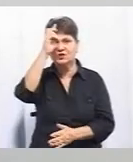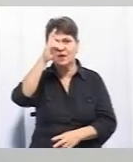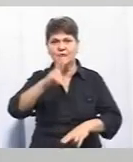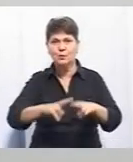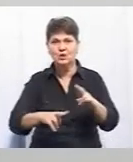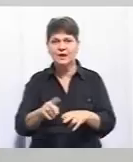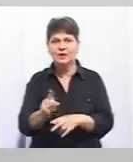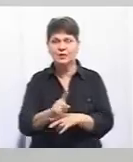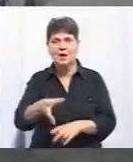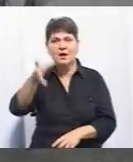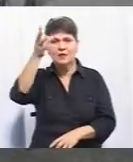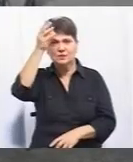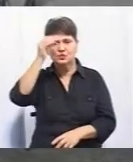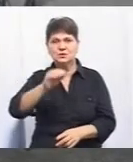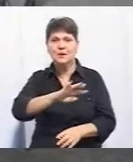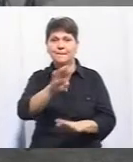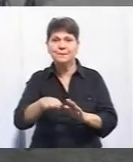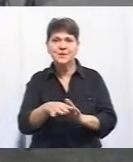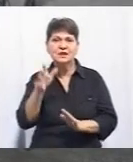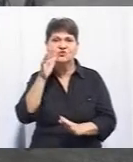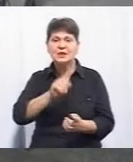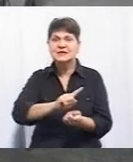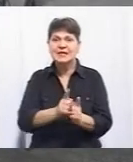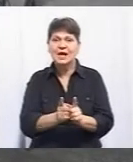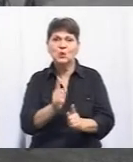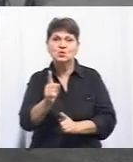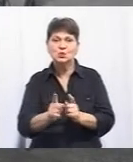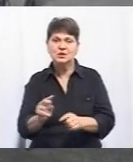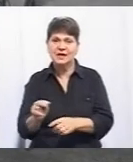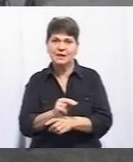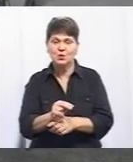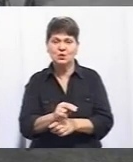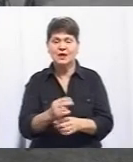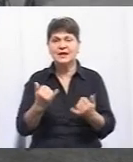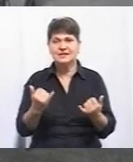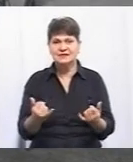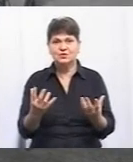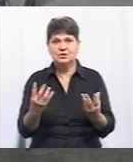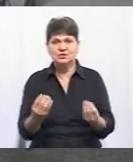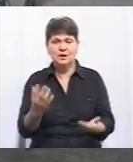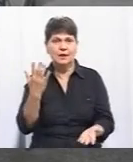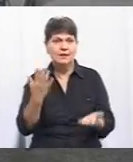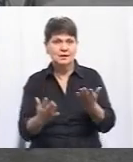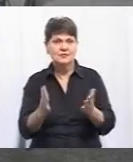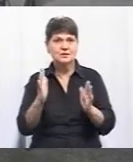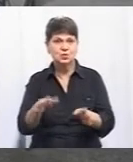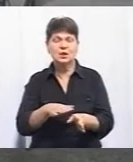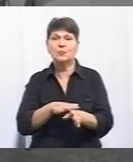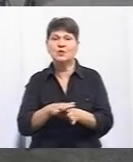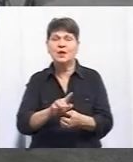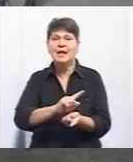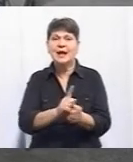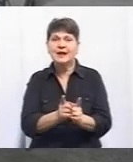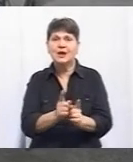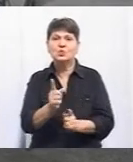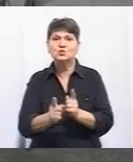які враховуються під час реконструкції, ремонту. В такому випадку, на сьогоднішній день, якщо буде проводитися там реконструкція